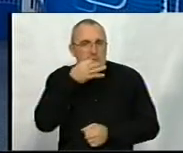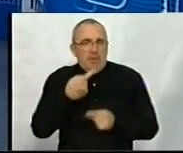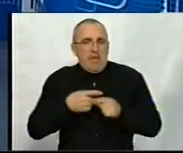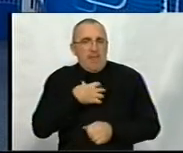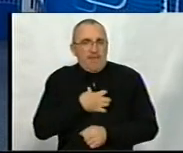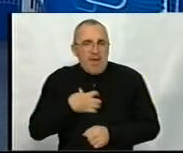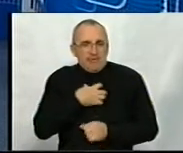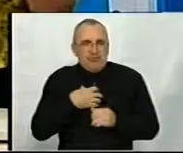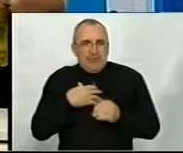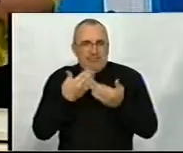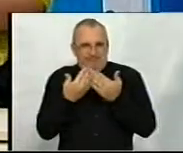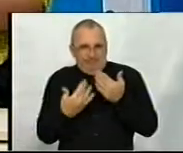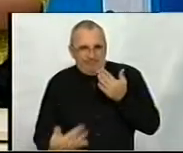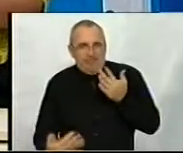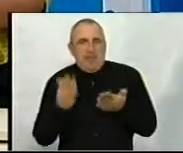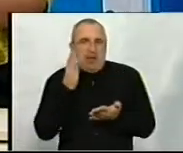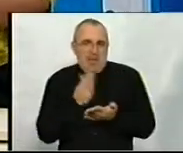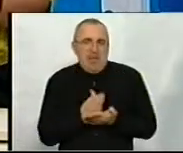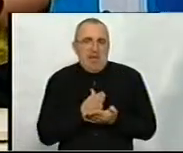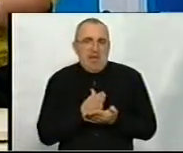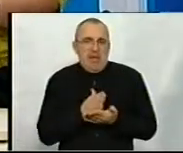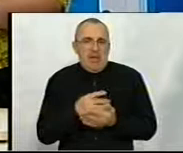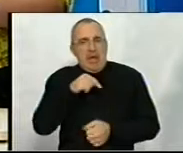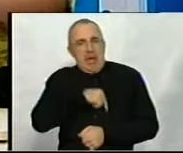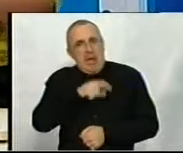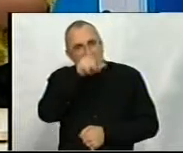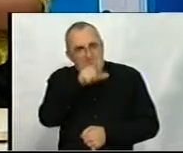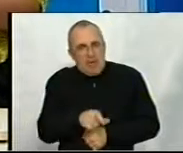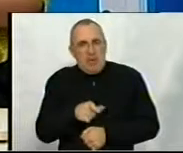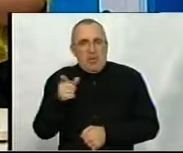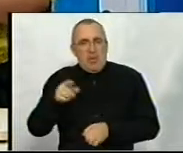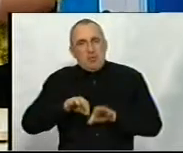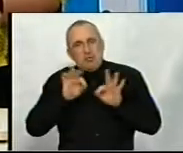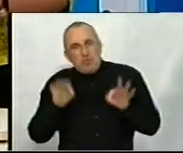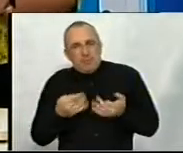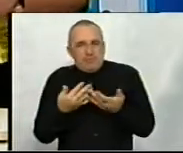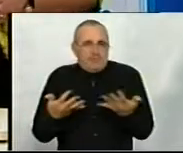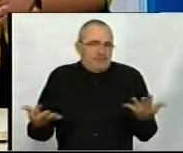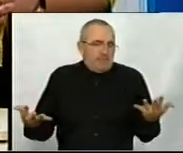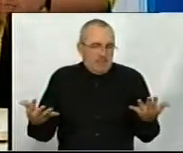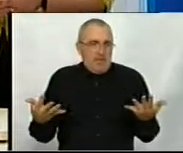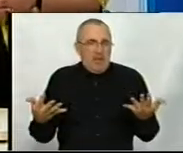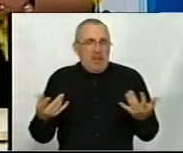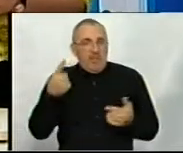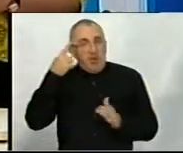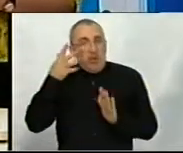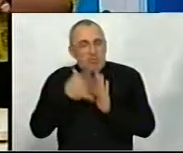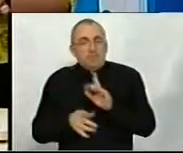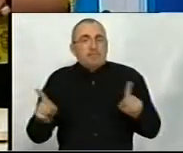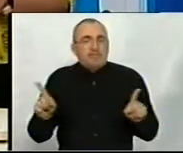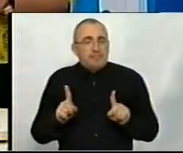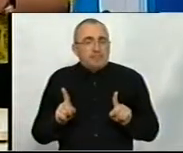важливі складові, які є в характері людини, її досвід і так далі. Ви ж розумієте,